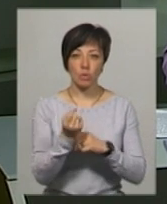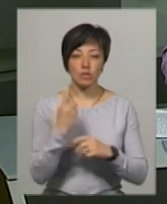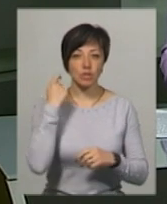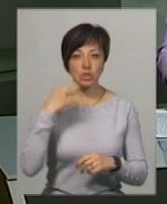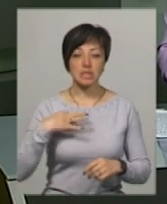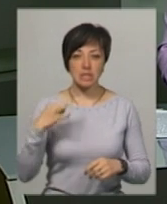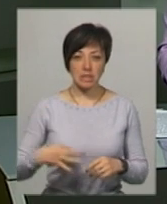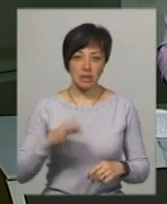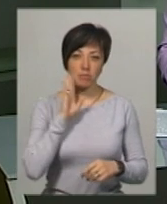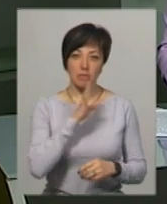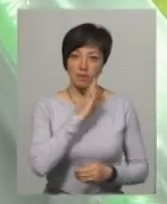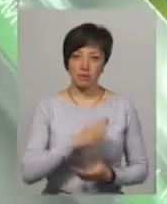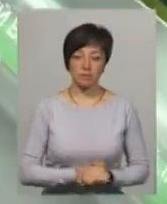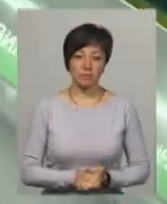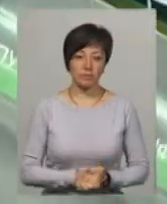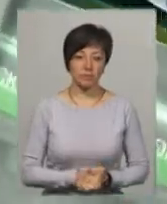-річний син та мати.